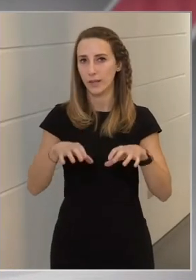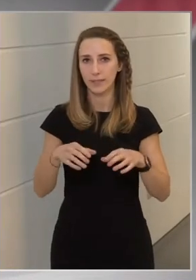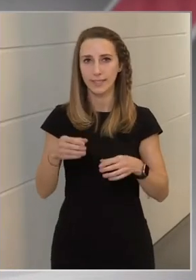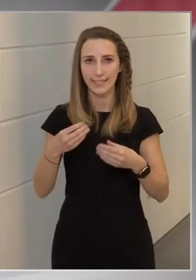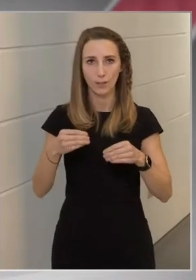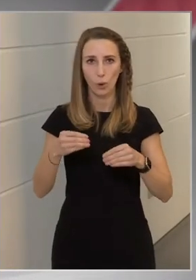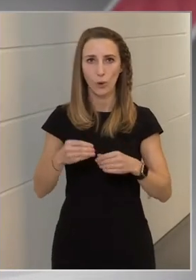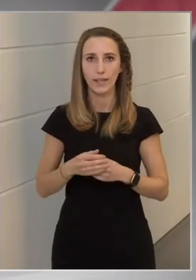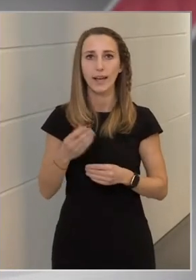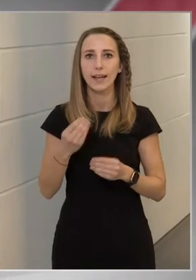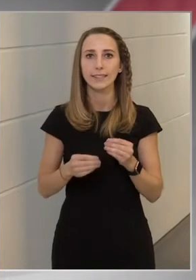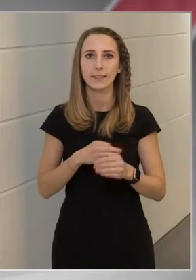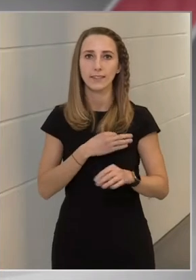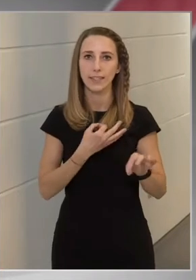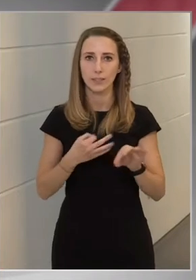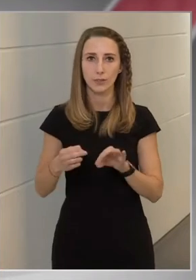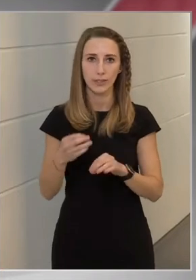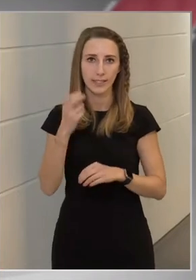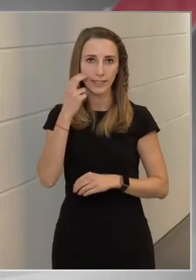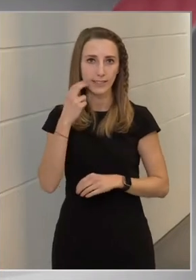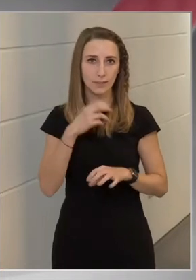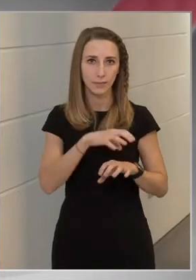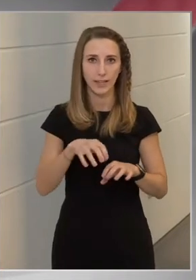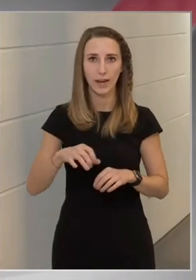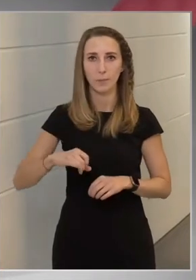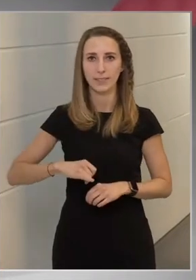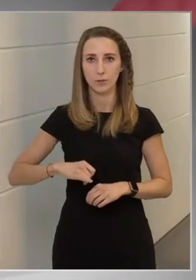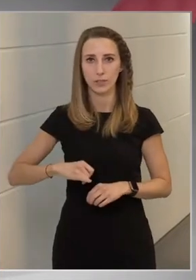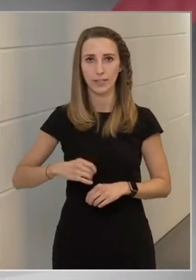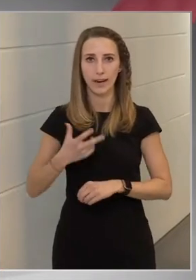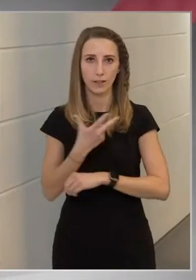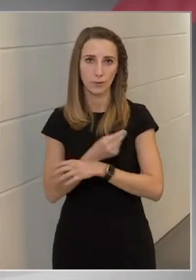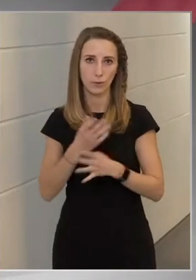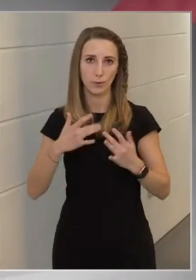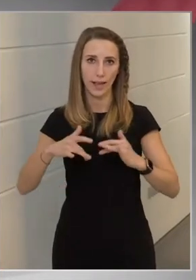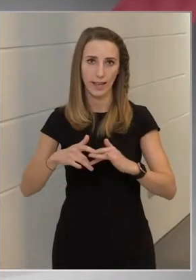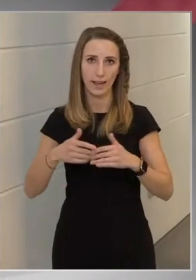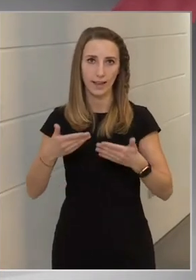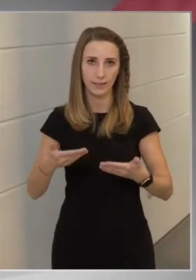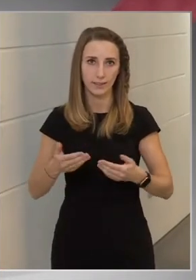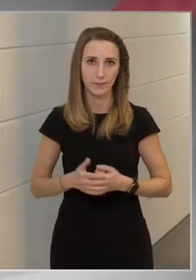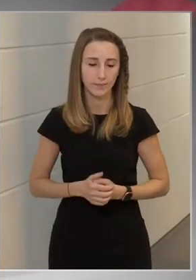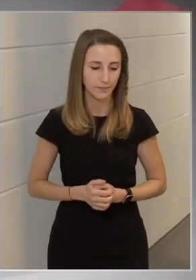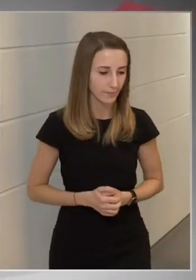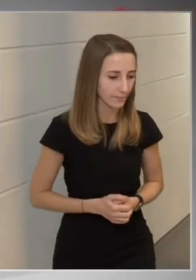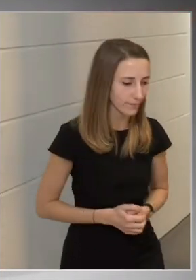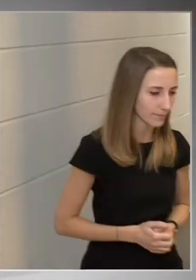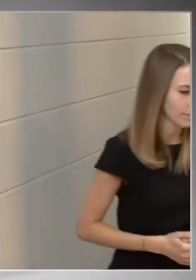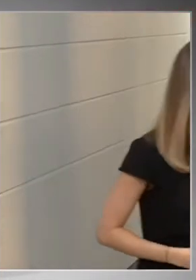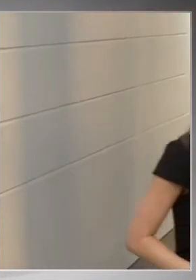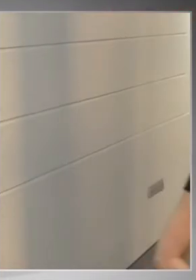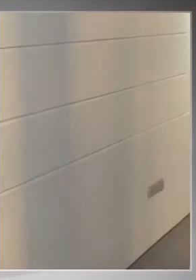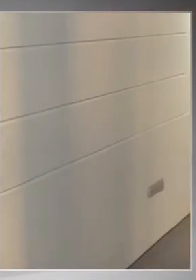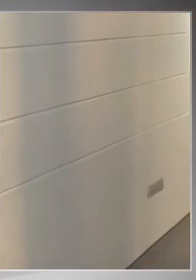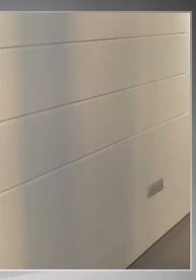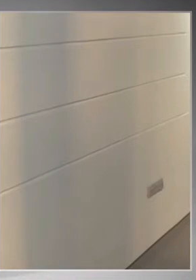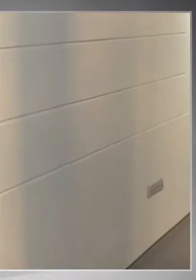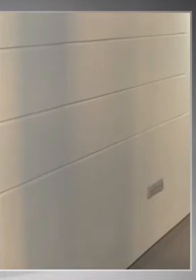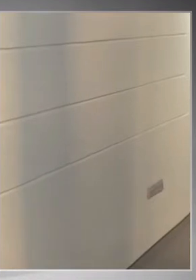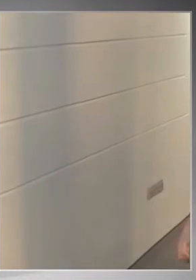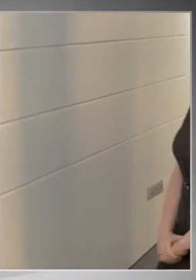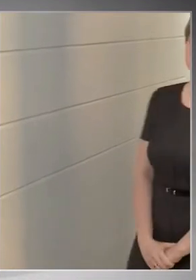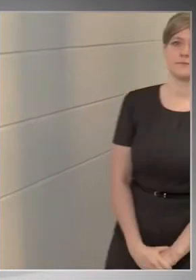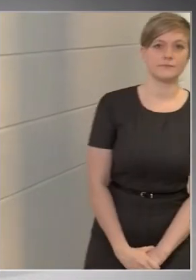indokoltá, ezért az egészségügyi intézmények biztosítják az oltóhelyeket. Egy dologra viszont szeretném kérni